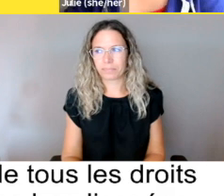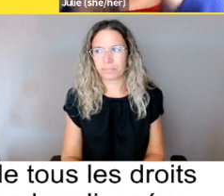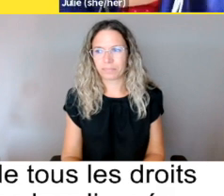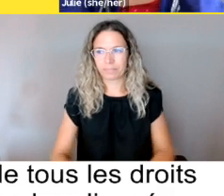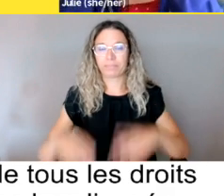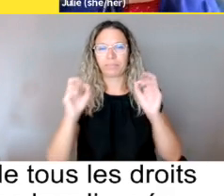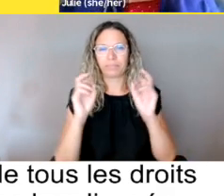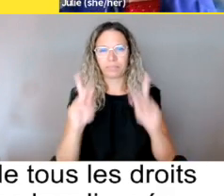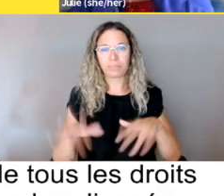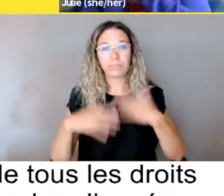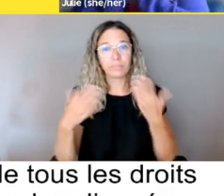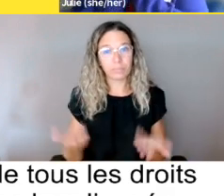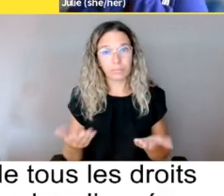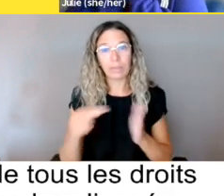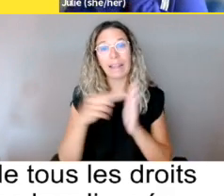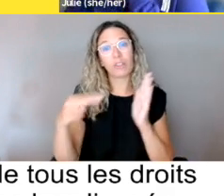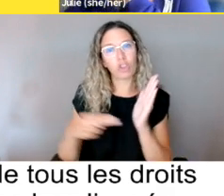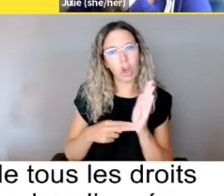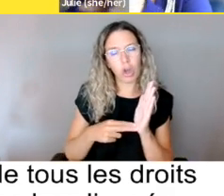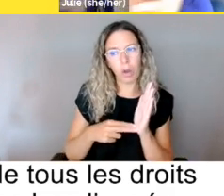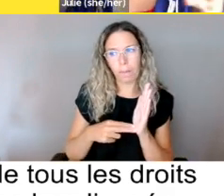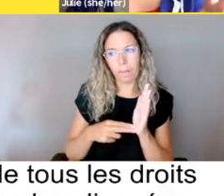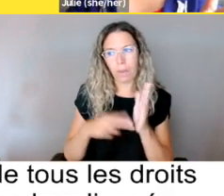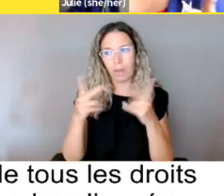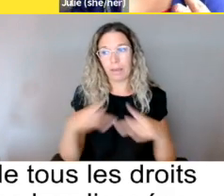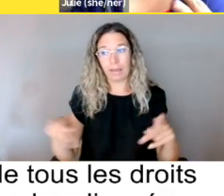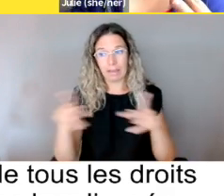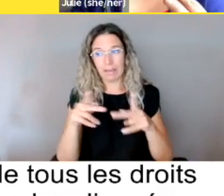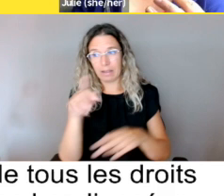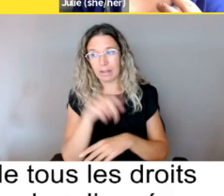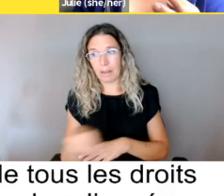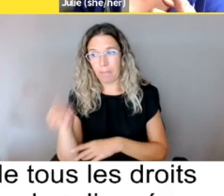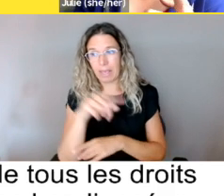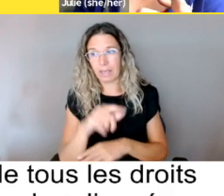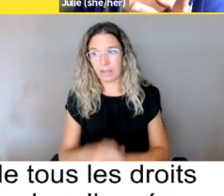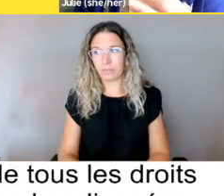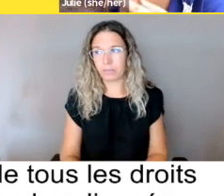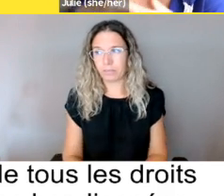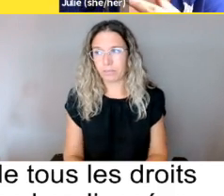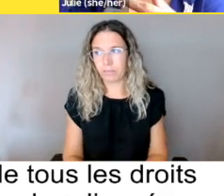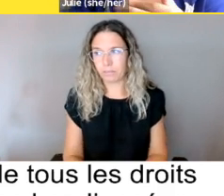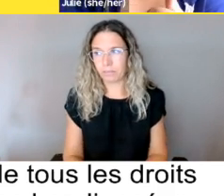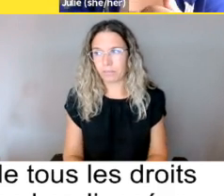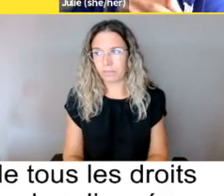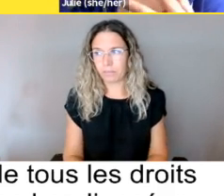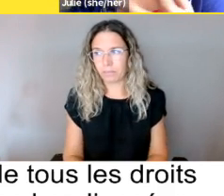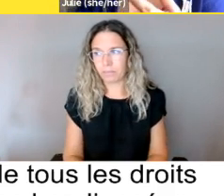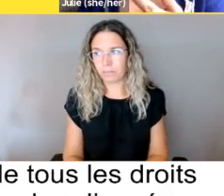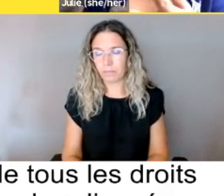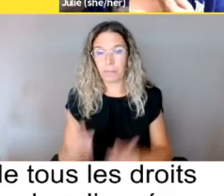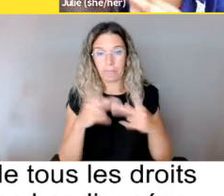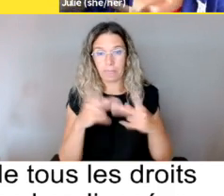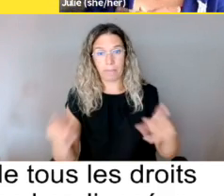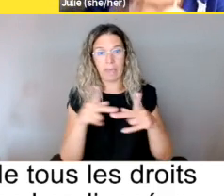OK. Donc là, les normes que ces pays, les normes auxquelles ces pays s